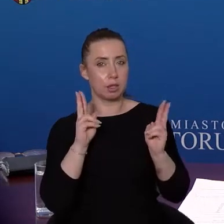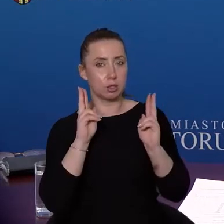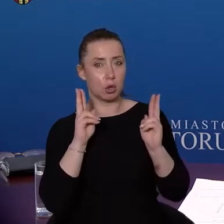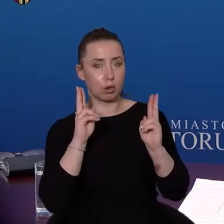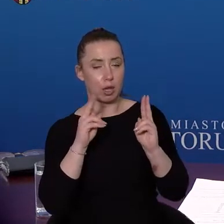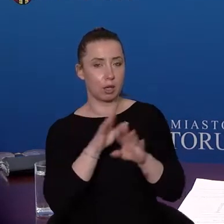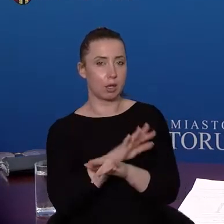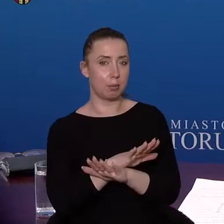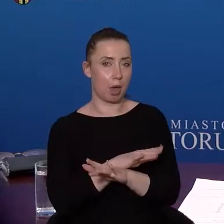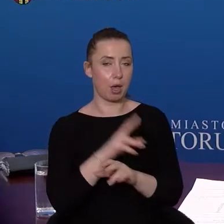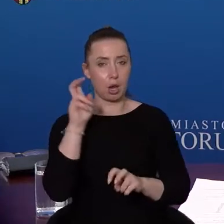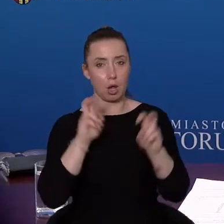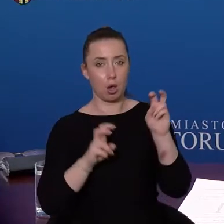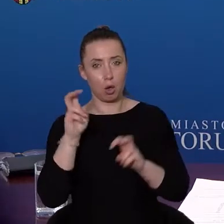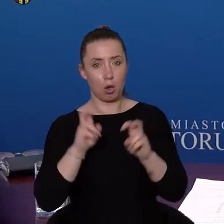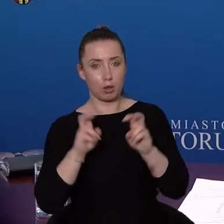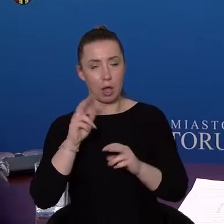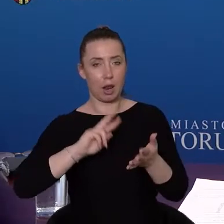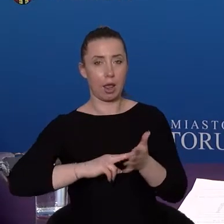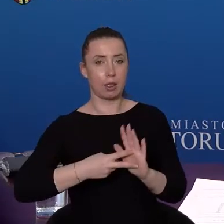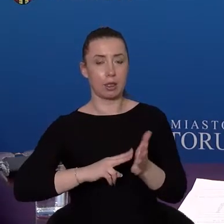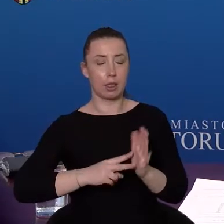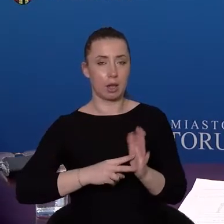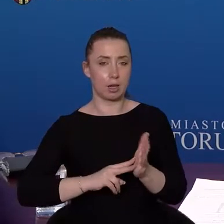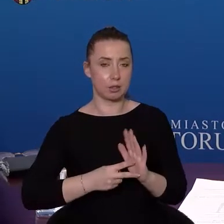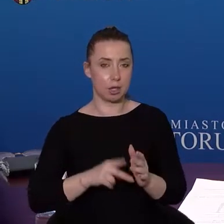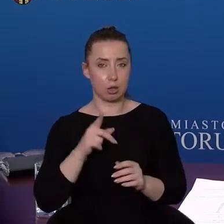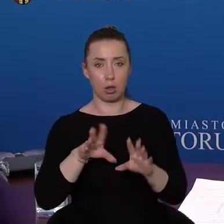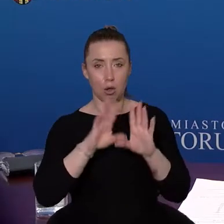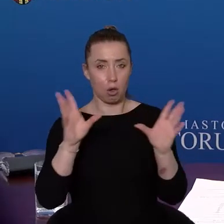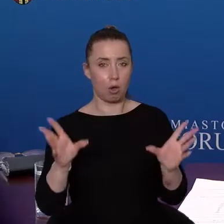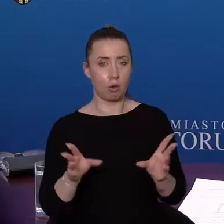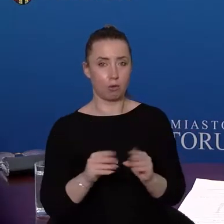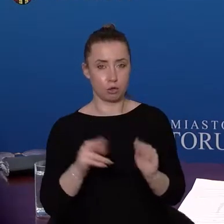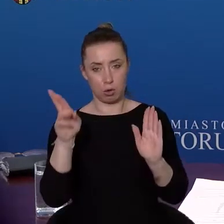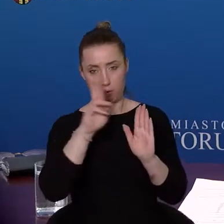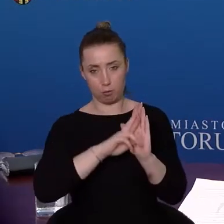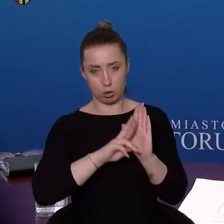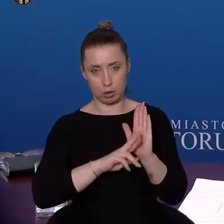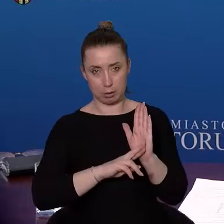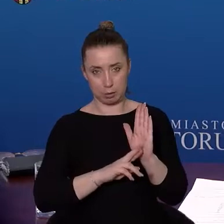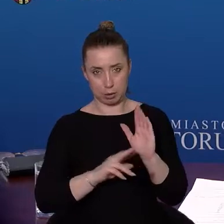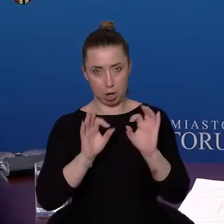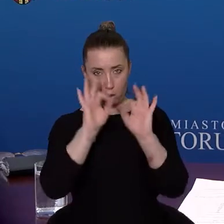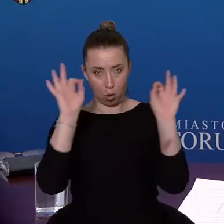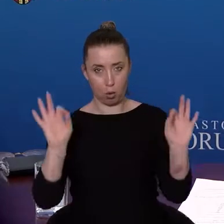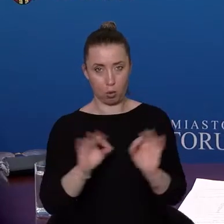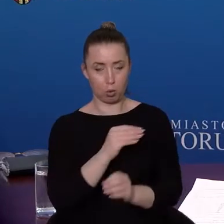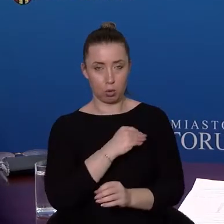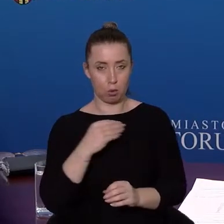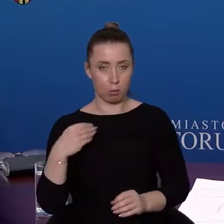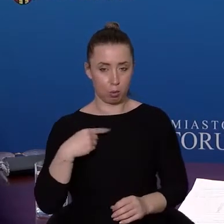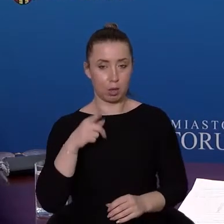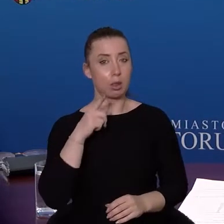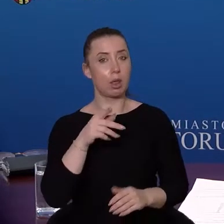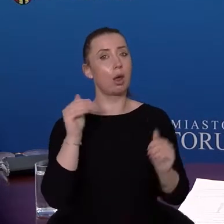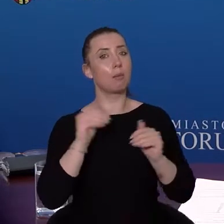i miejsc zabaw tanecznych. To wszystko oczywiście w przepisach ogólnopolskich i tam